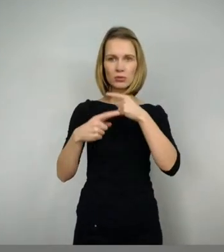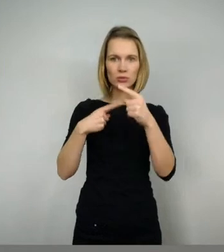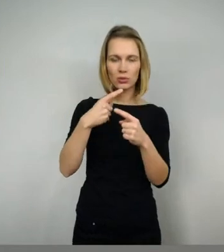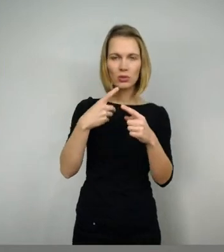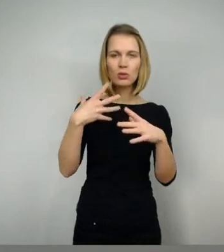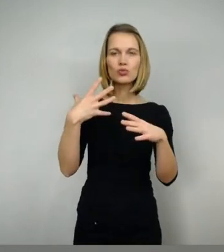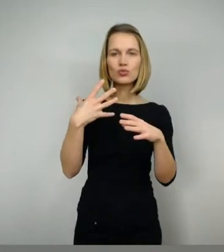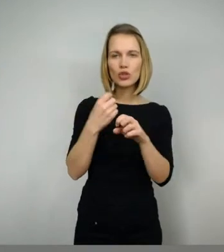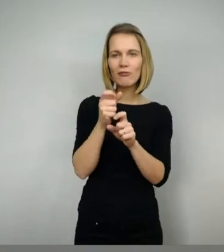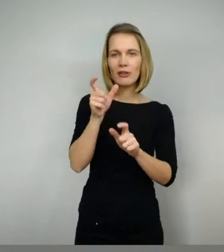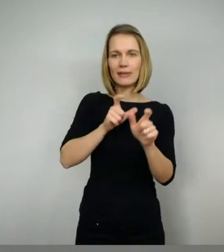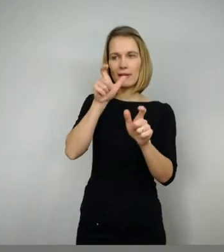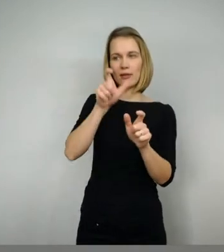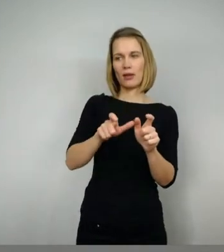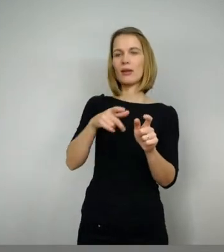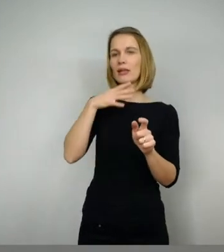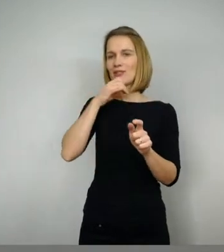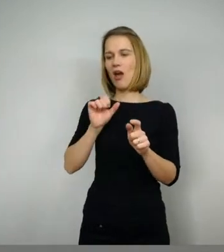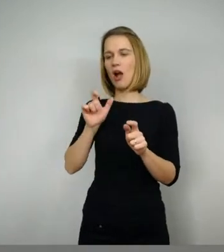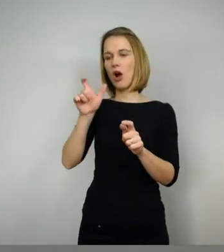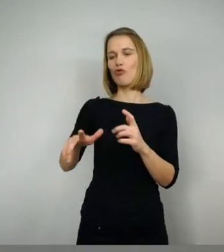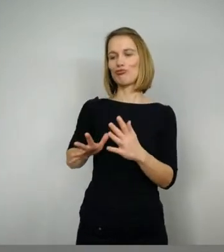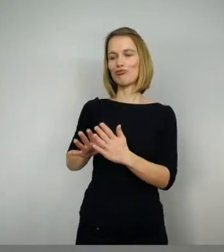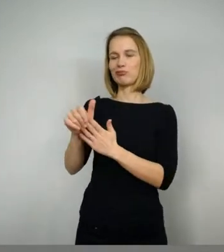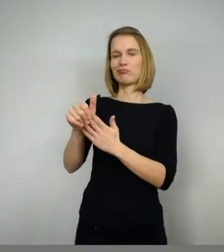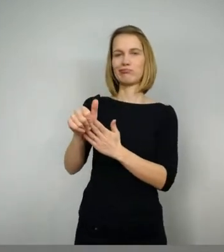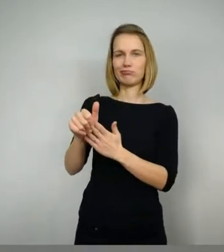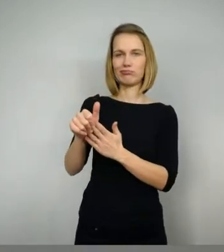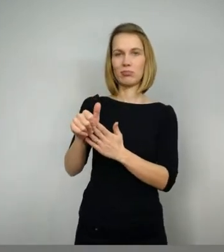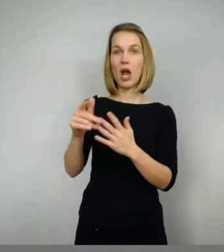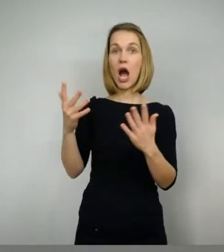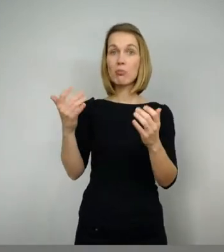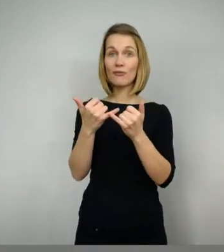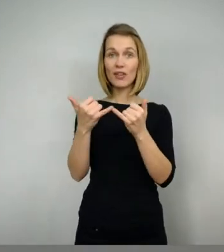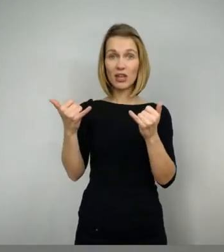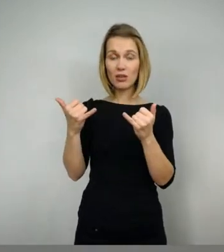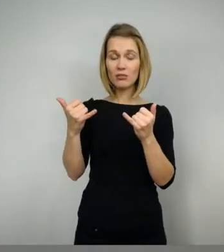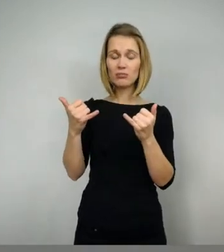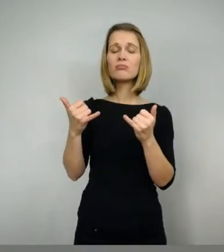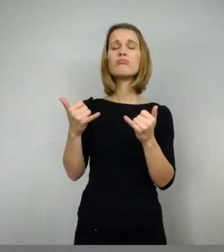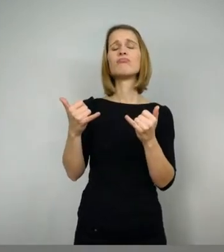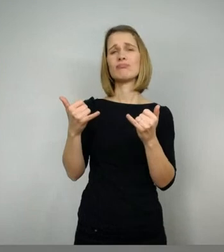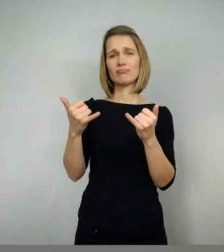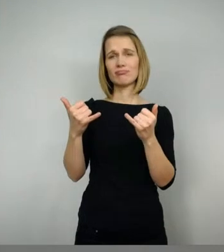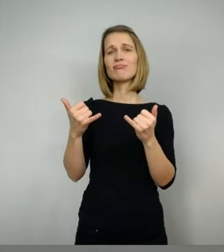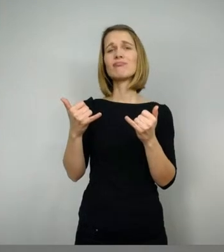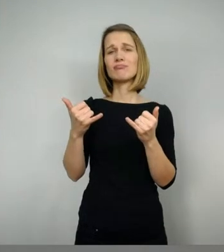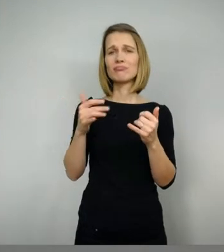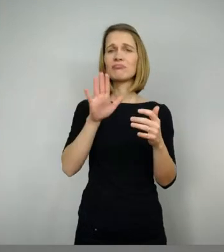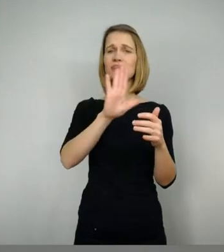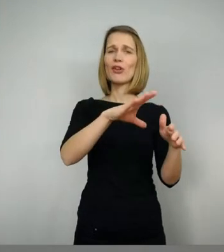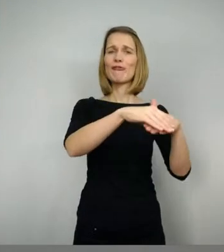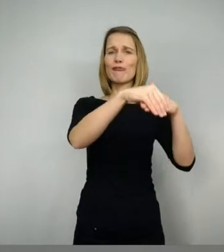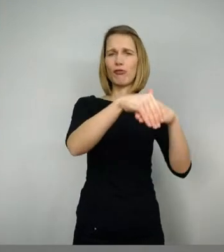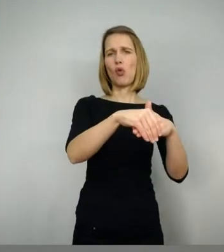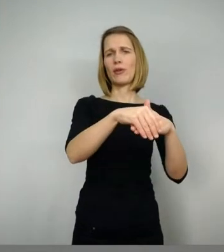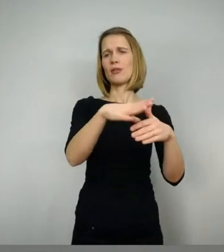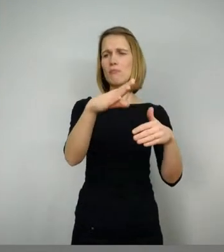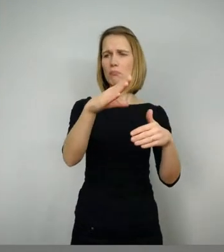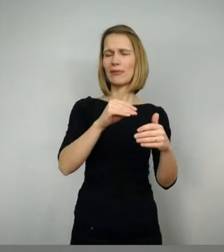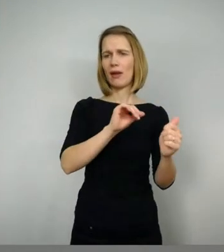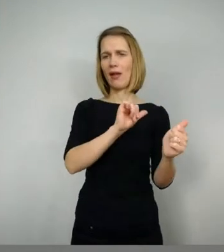den Zwerg hier zu besiegen, vor allem aber mit Hilfe seiner Freunde, er dabei hat. Ja,